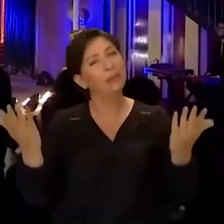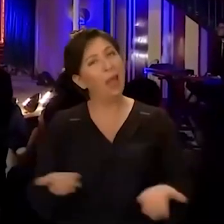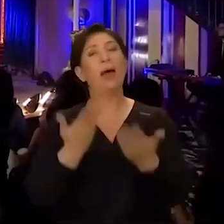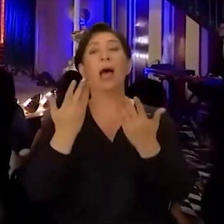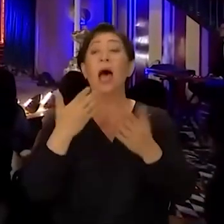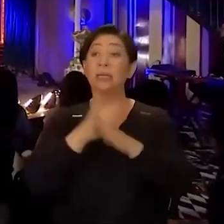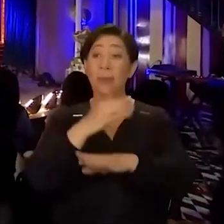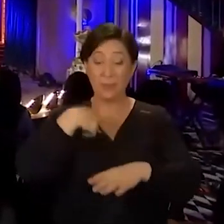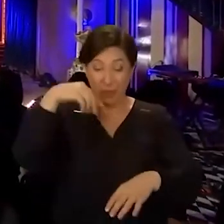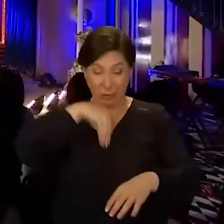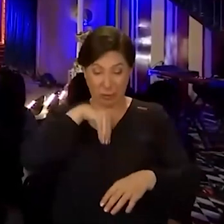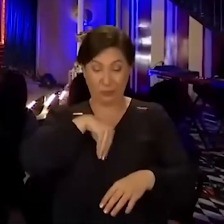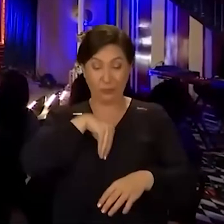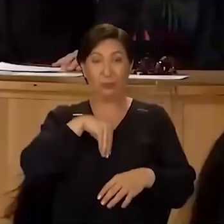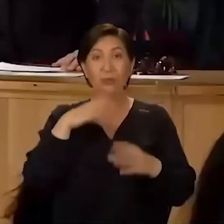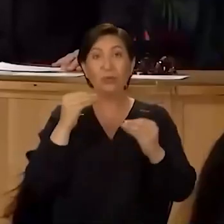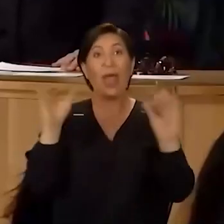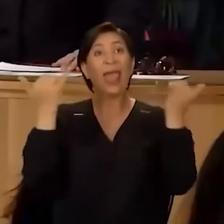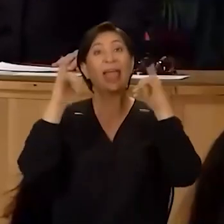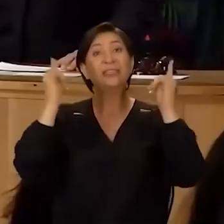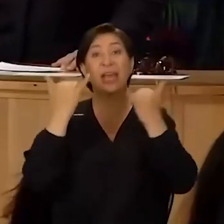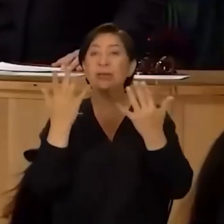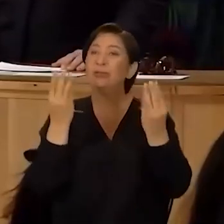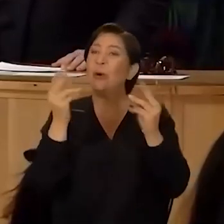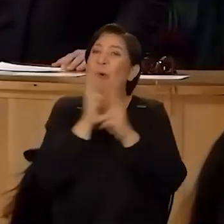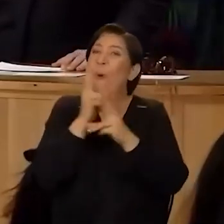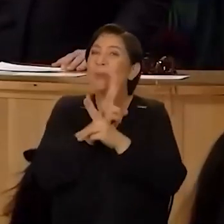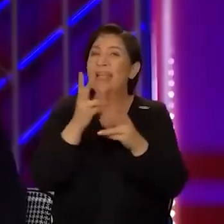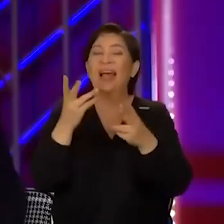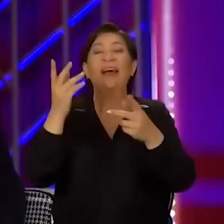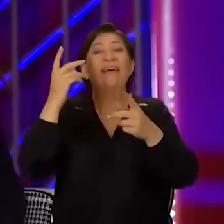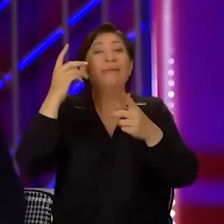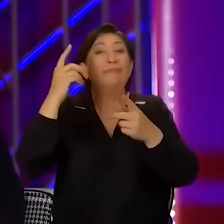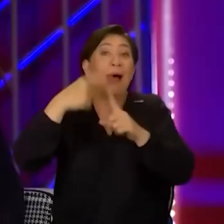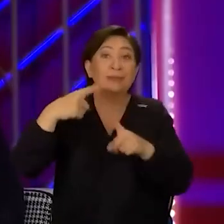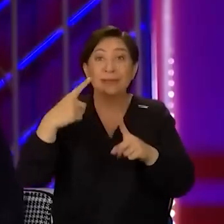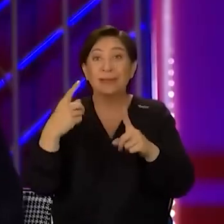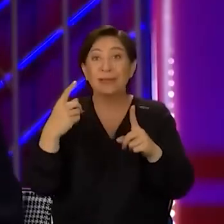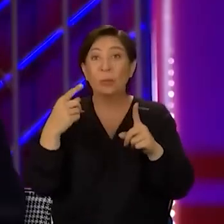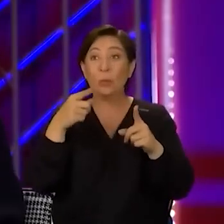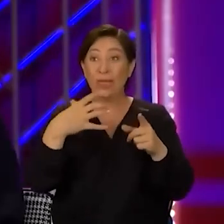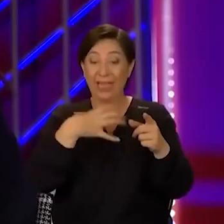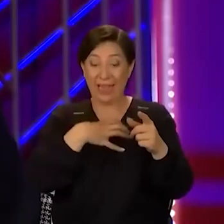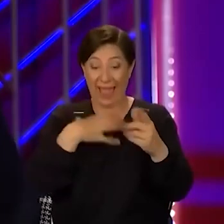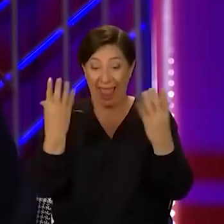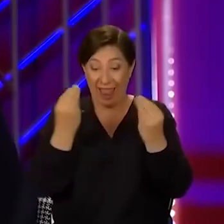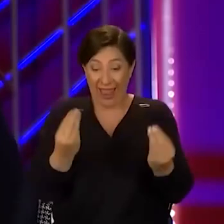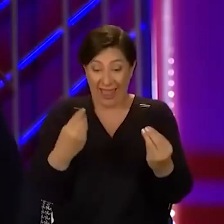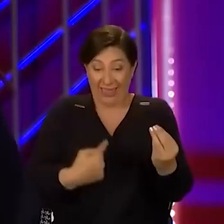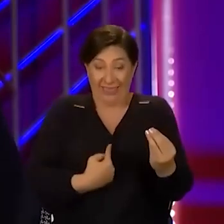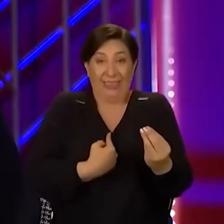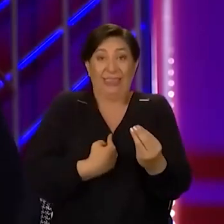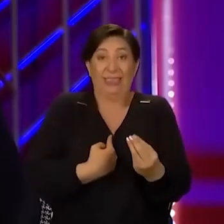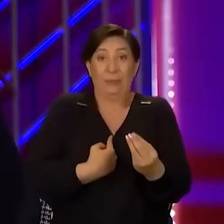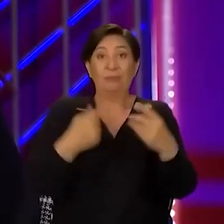da aslında içim çok eğlenceli, çok komik. Ve bunu kendimi en iyi